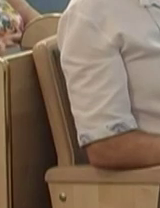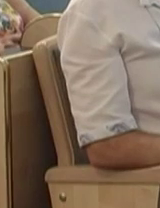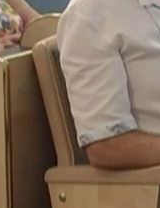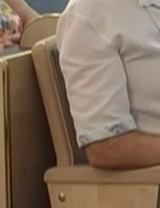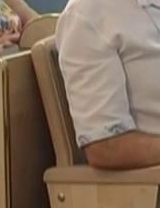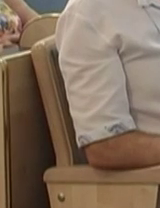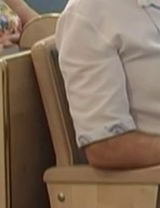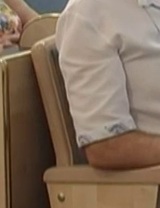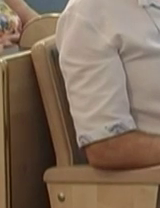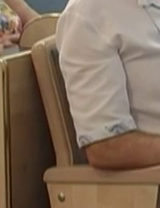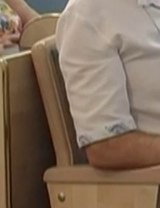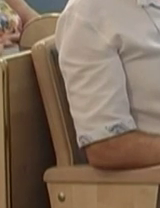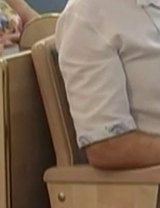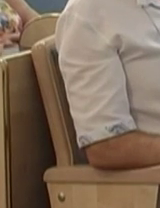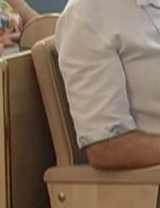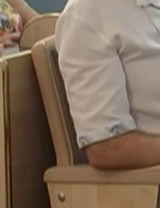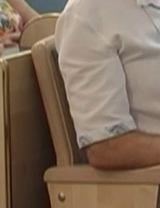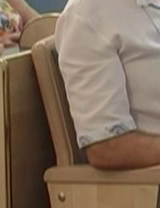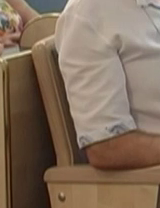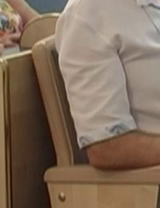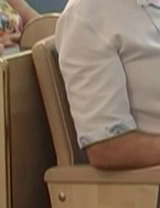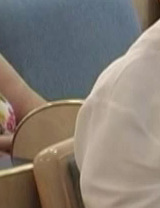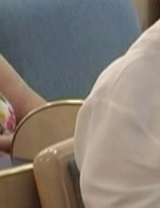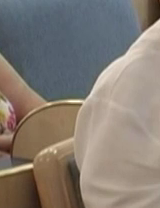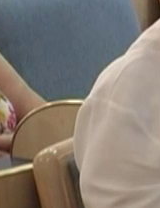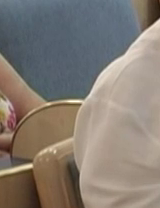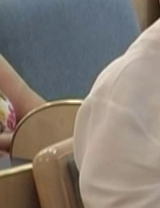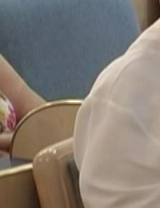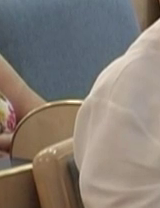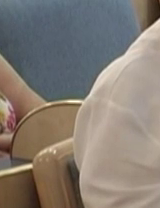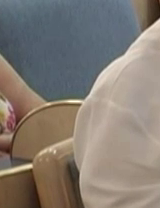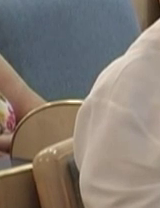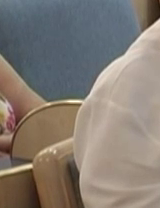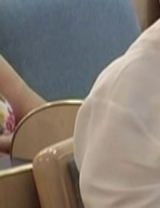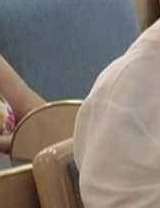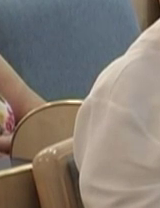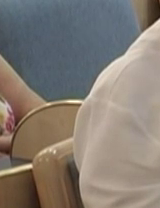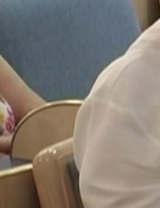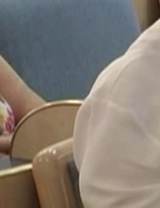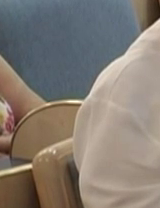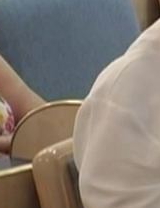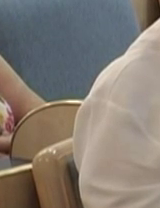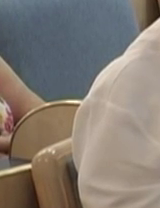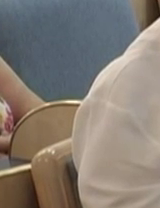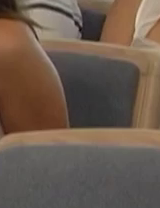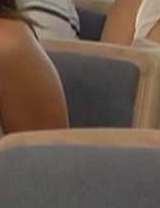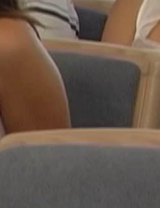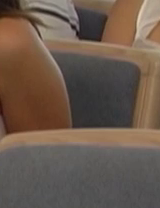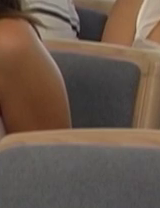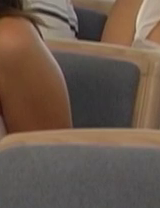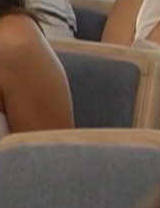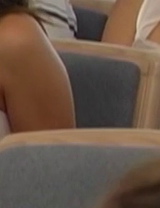Утім, ніхто не виявив бажання піднятися на другий поверх Але пристрасті навколо воскреслих портретів попередніков не вщухали